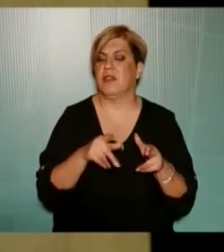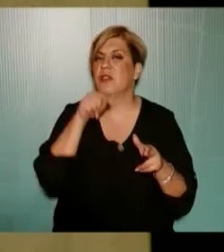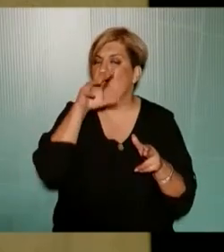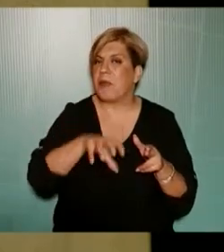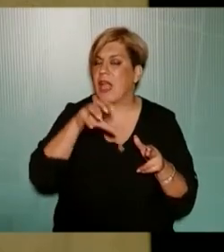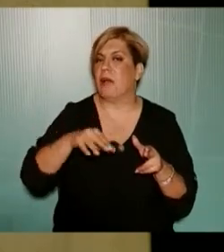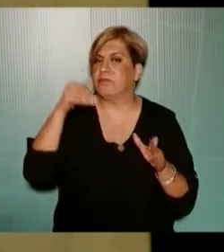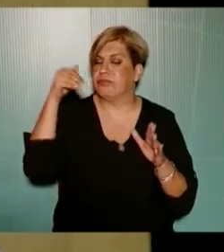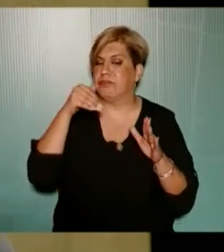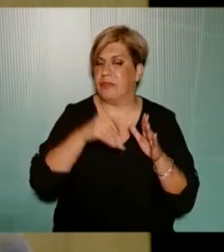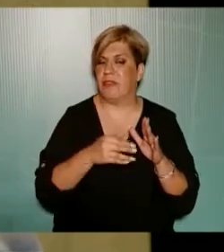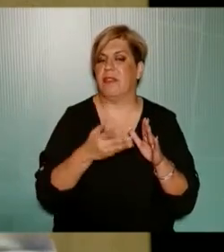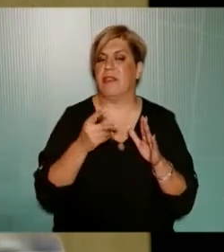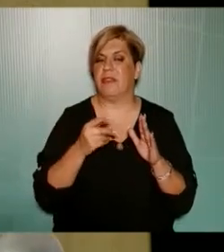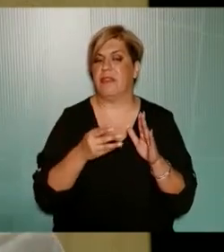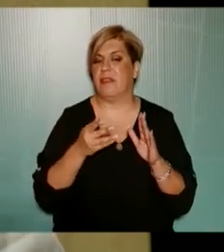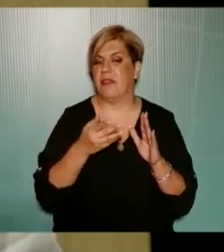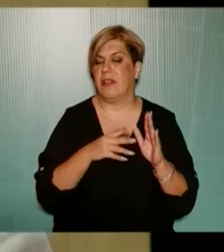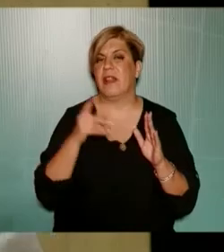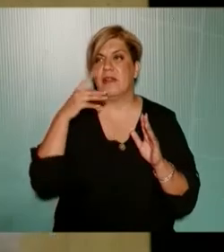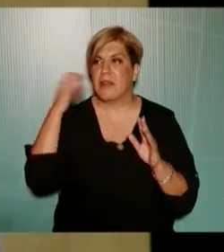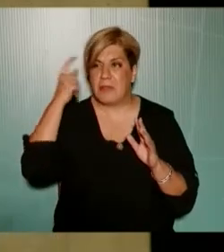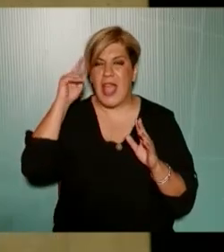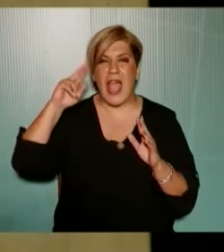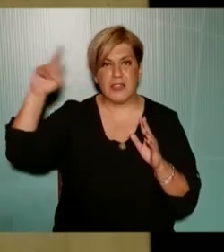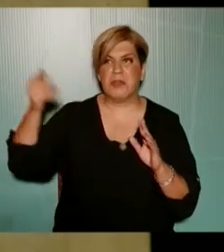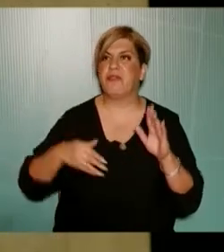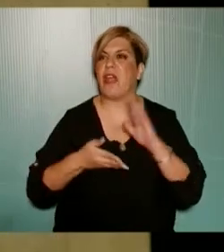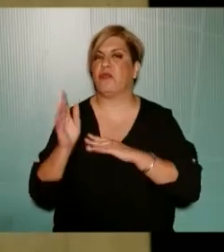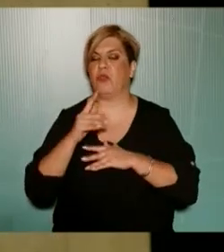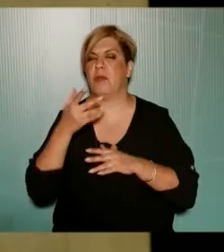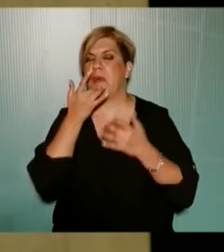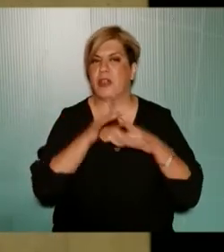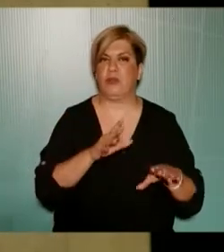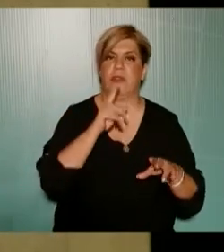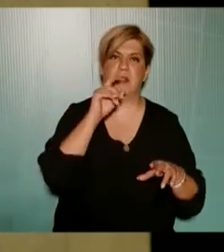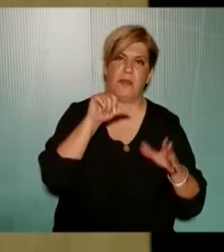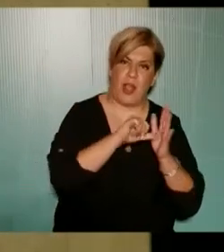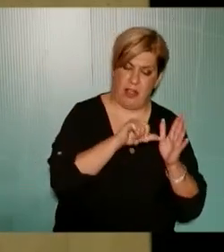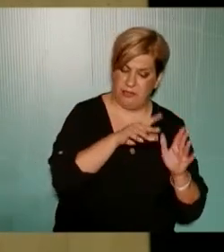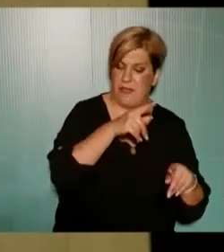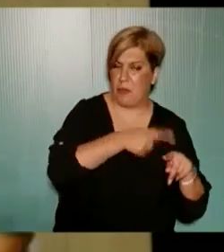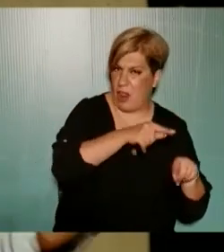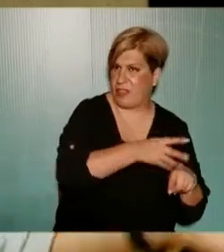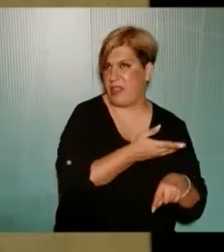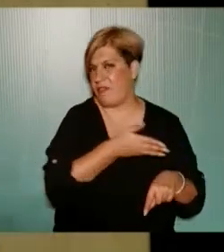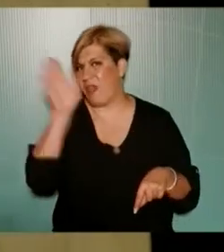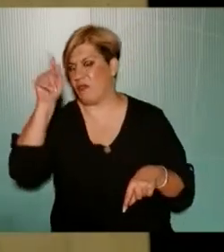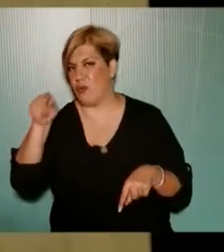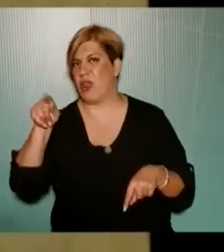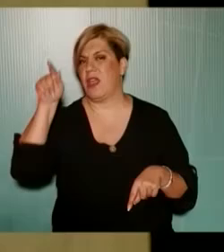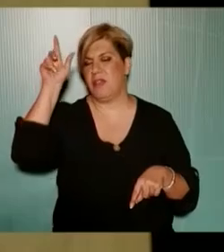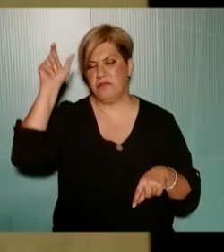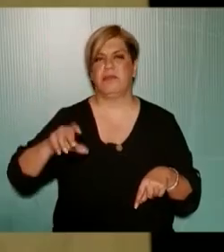τοπικό επίπεδο και φεύγουν τα καλύτερα μυαλάκια τα καλύτερα παιδιά και πάνω αλλού Τι θα κάνουμε για τη δημιουργική κοινότητα Τα Δημήτρια